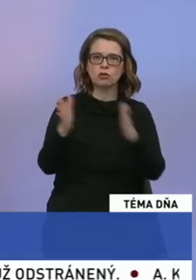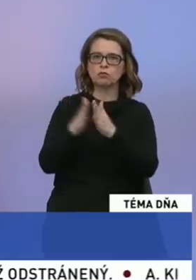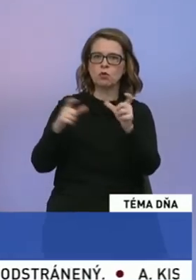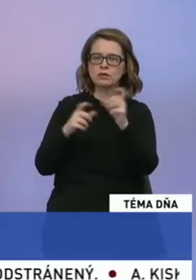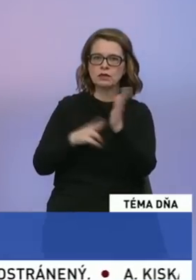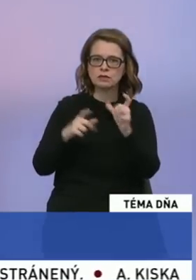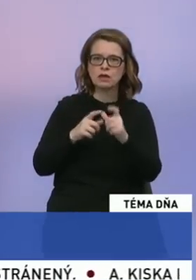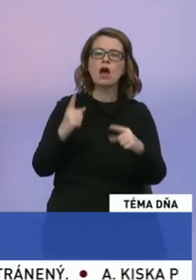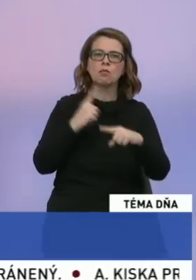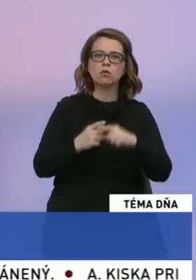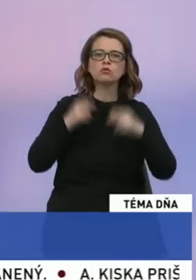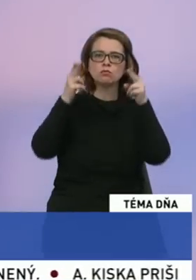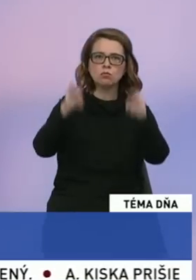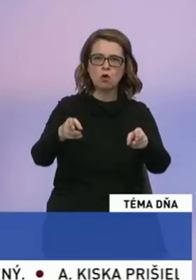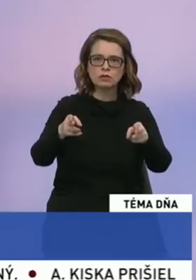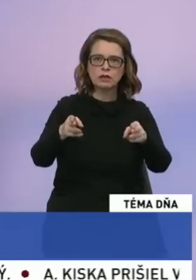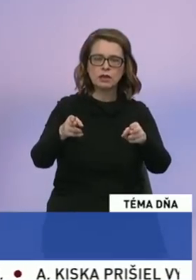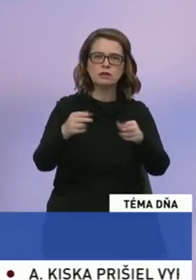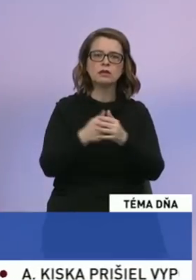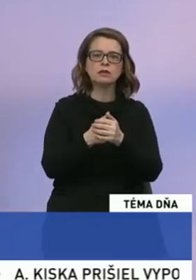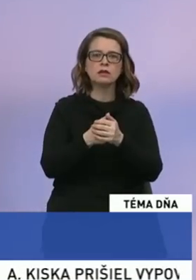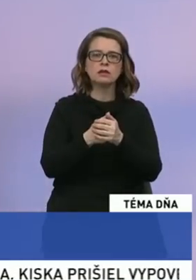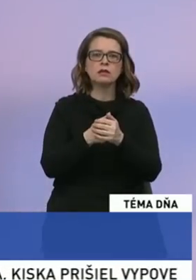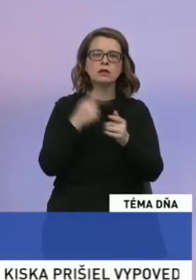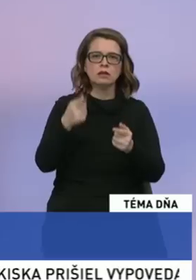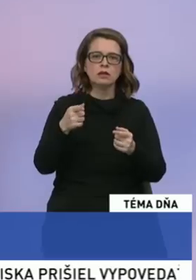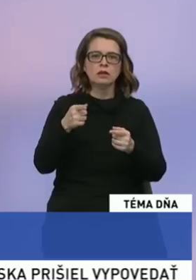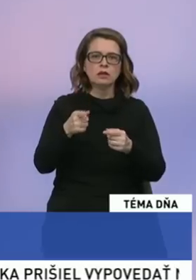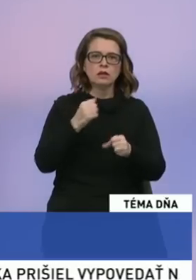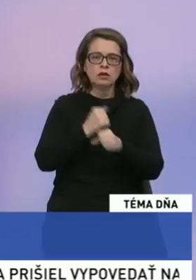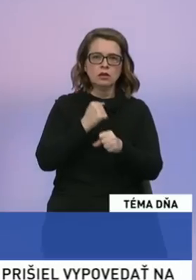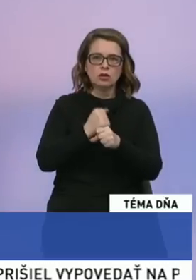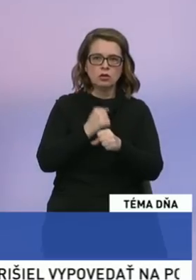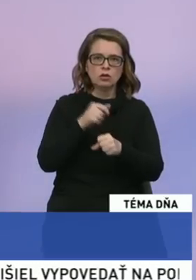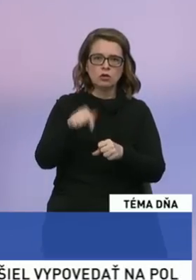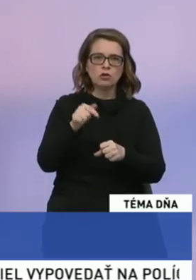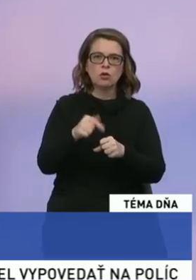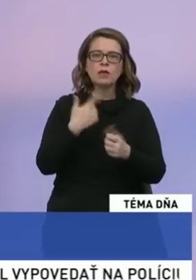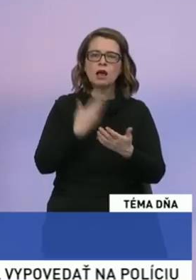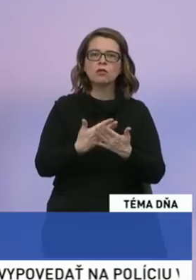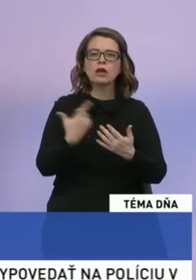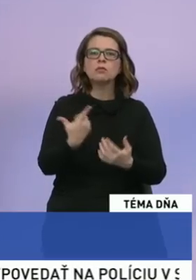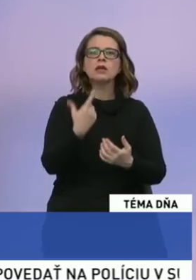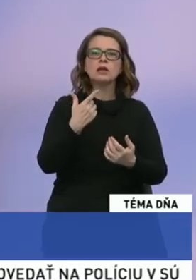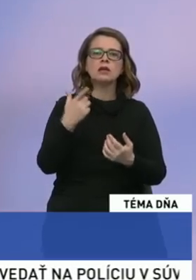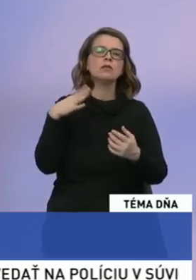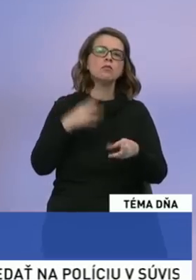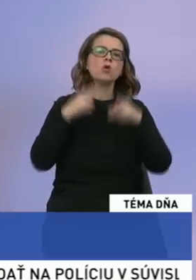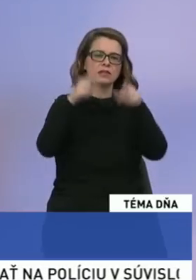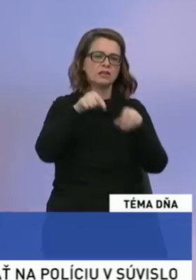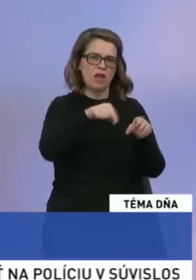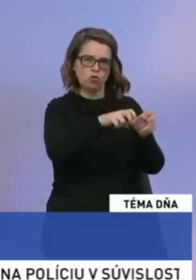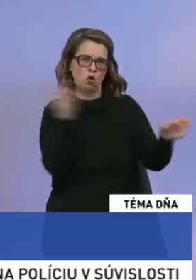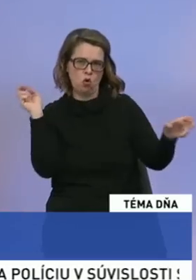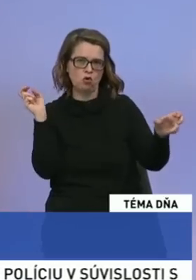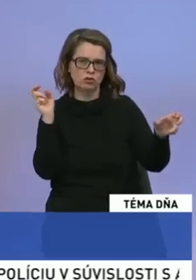a Mostom HIT. Most HIT sa od tejto akcie týchto dvoj koaličných partnerov distancoval. Ale